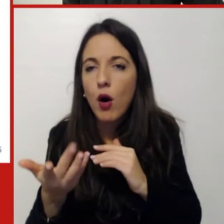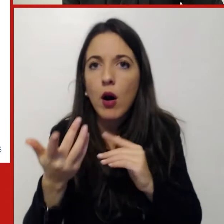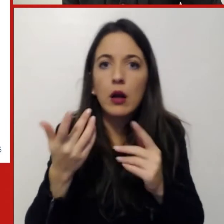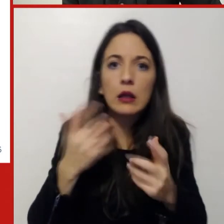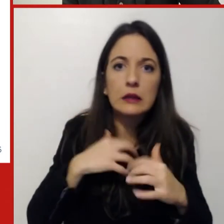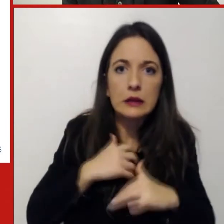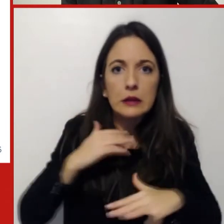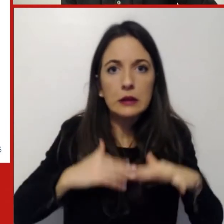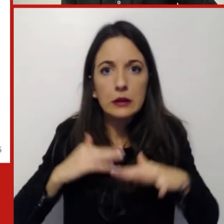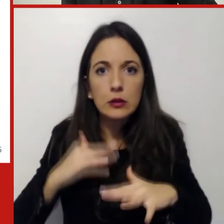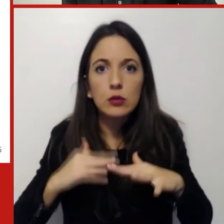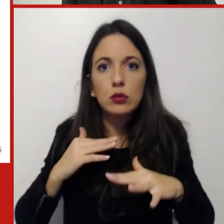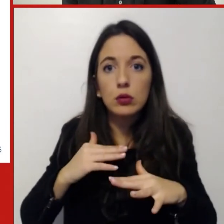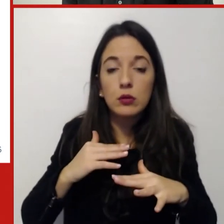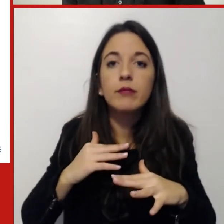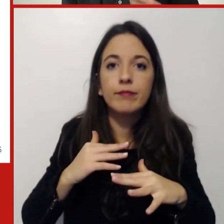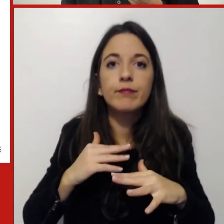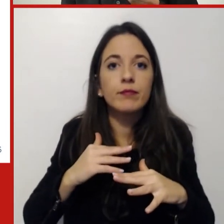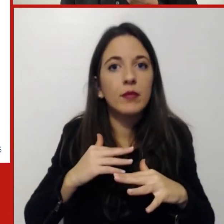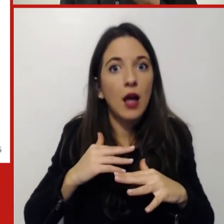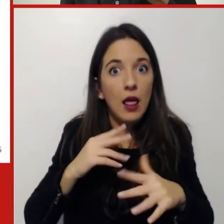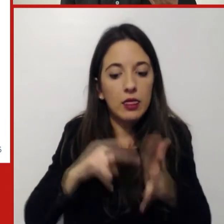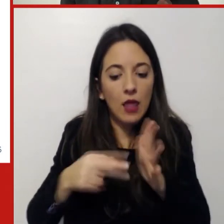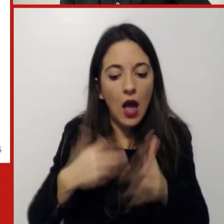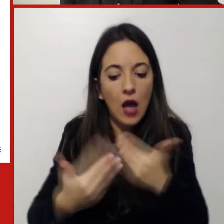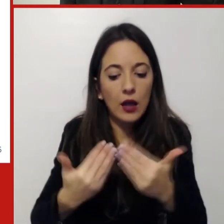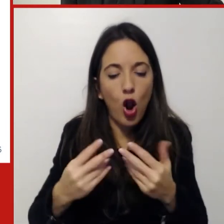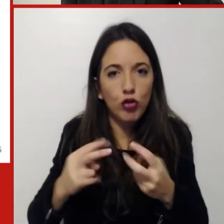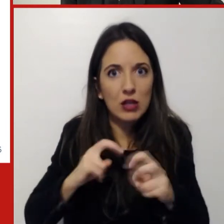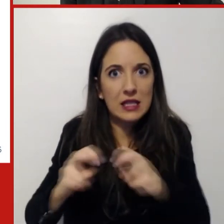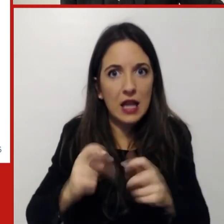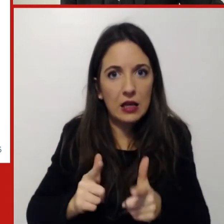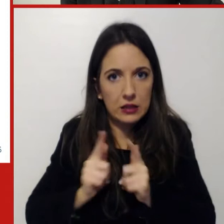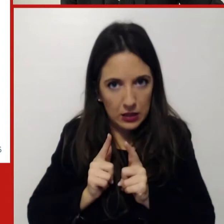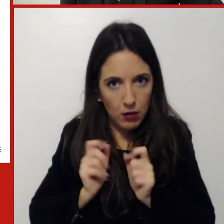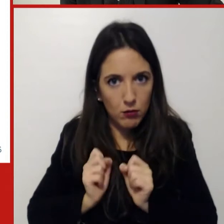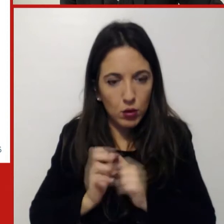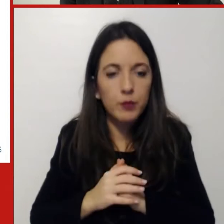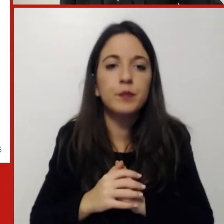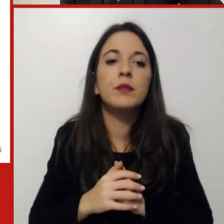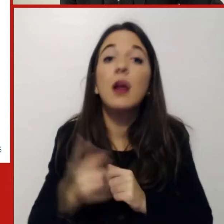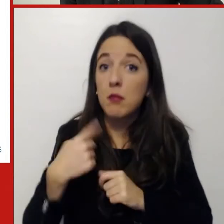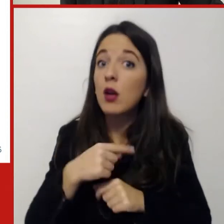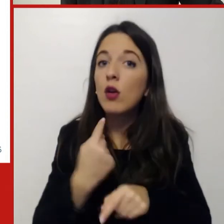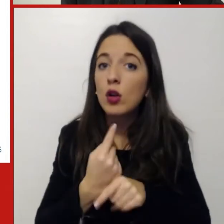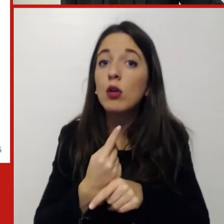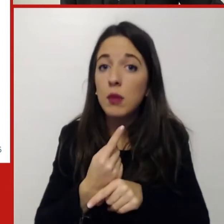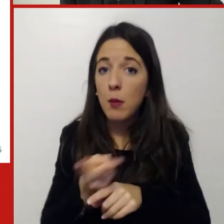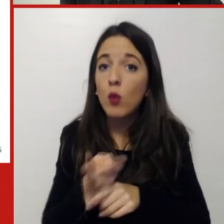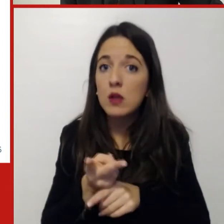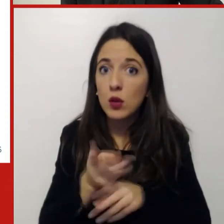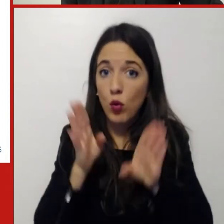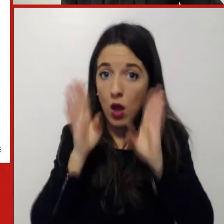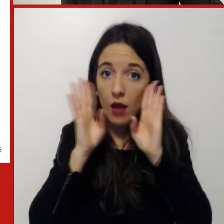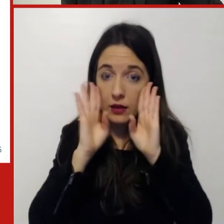ci sono fenomeni su cui sia a livello individuale che a livello organizzativo dobbiamo porre grande attenzione. Ad